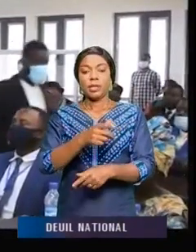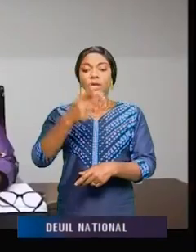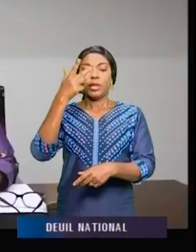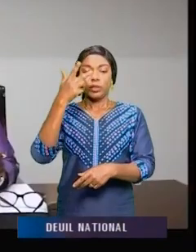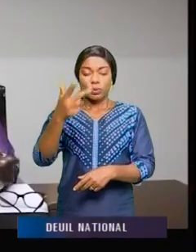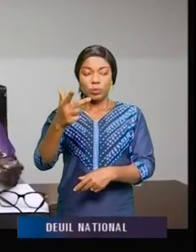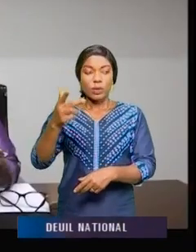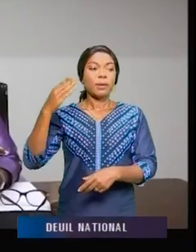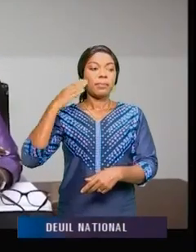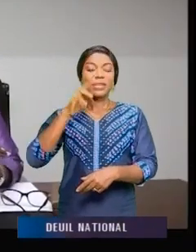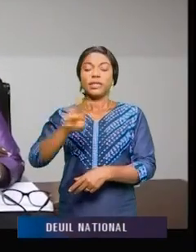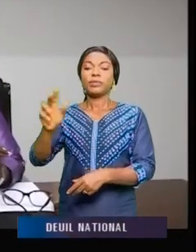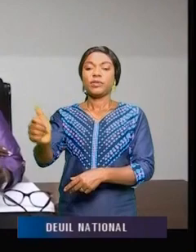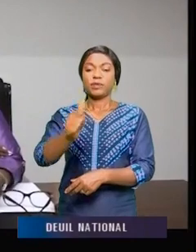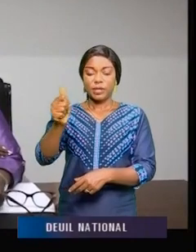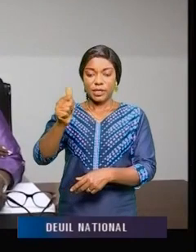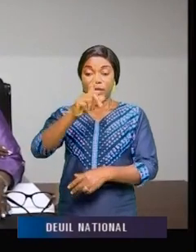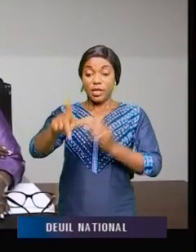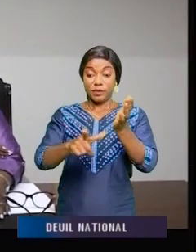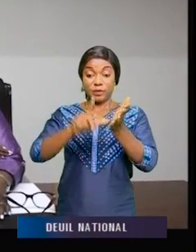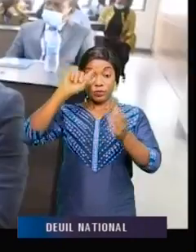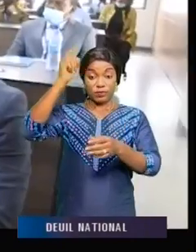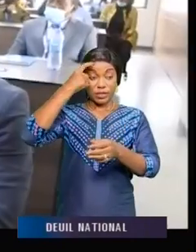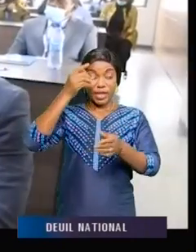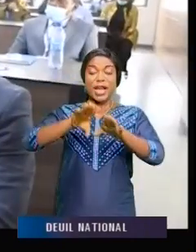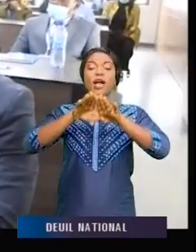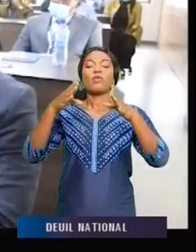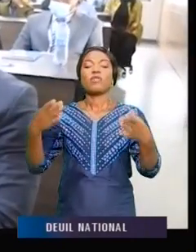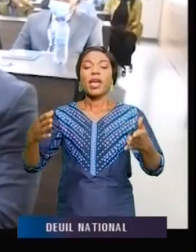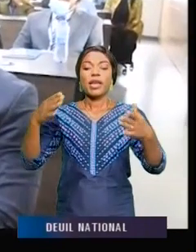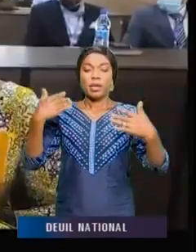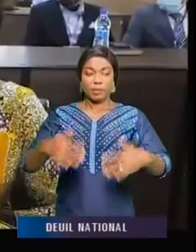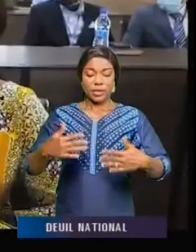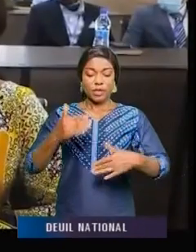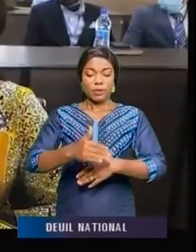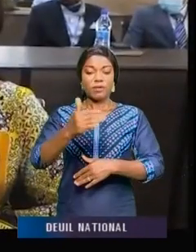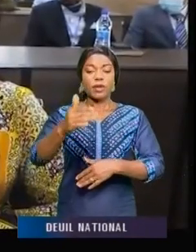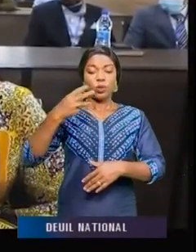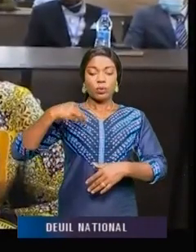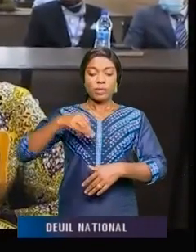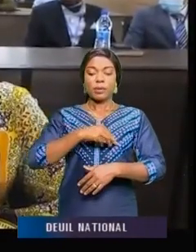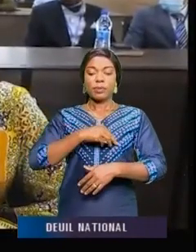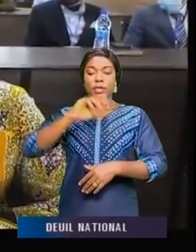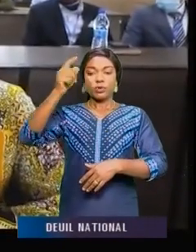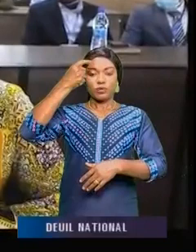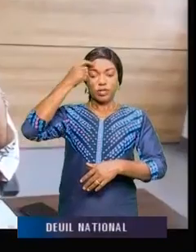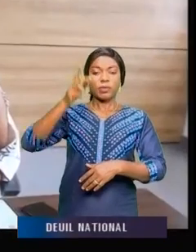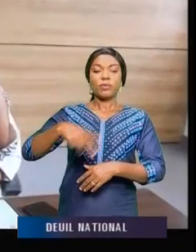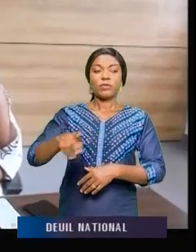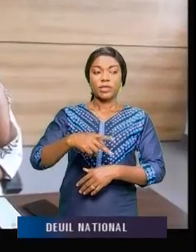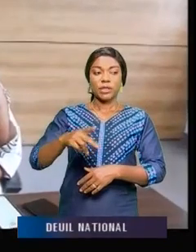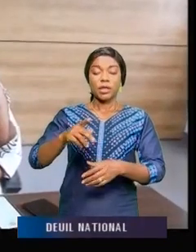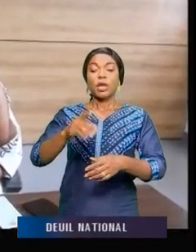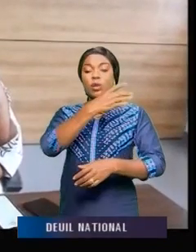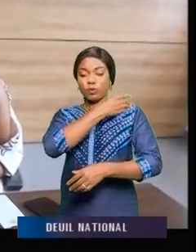vice-gouverneur et gouverneur intérimaire du Loi là-bas qui a présidé la cérémonie en présence de quelques membres du gouvernement provincial, dont le commissaire